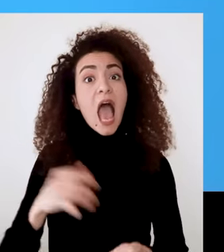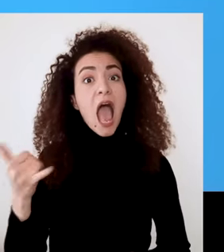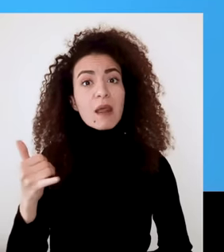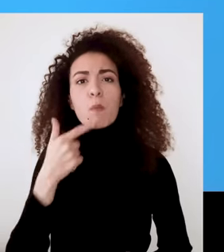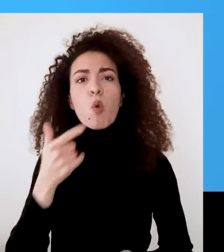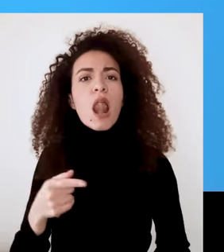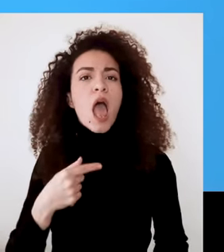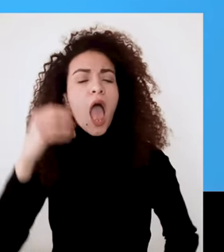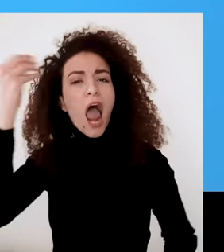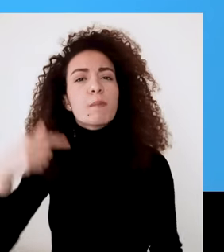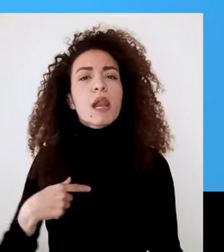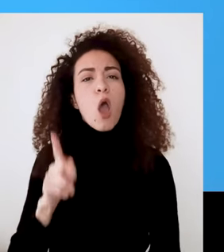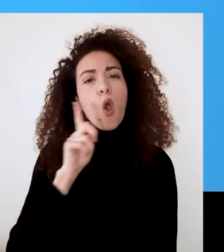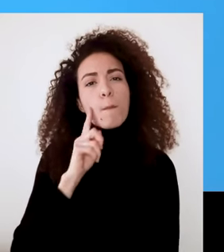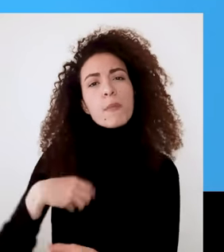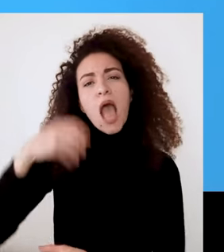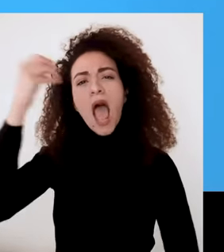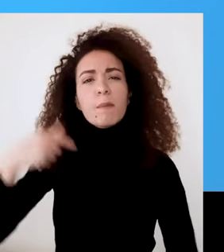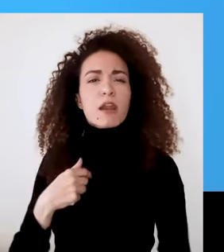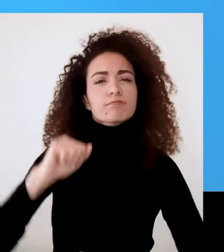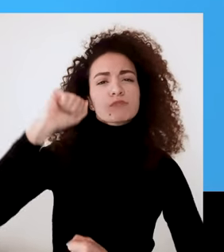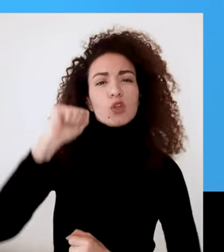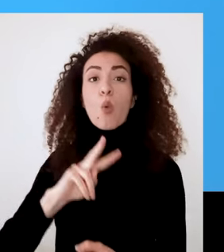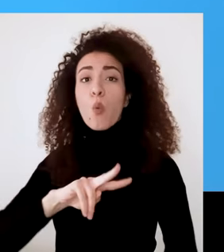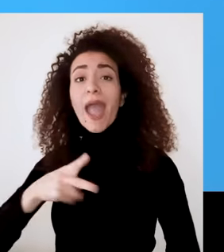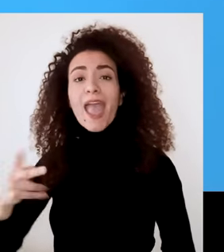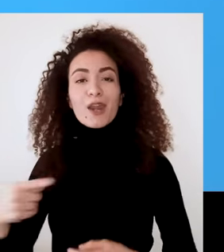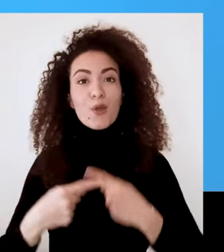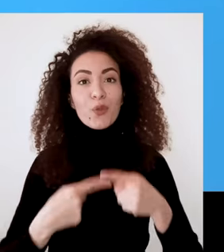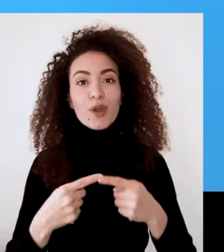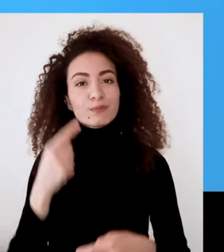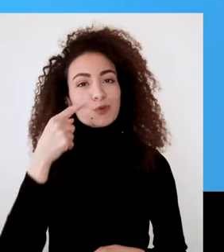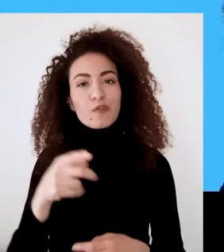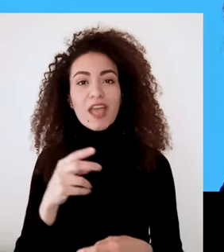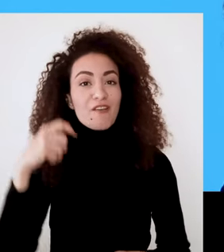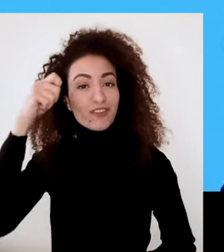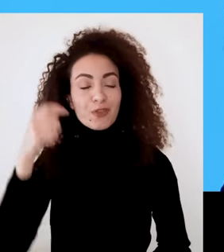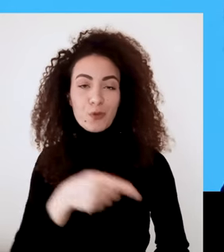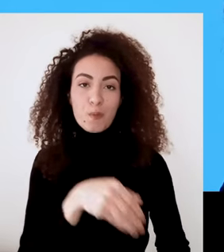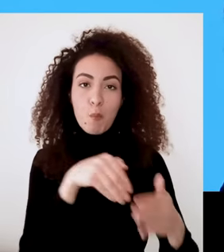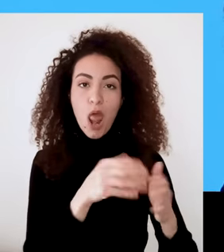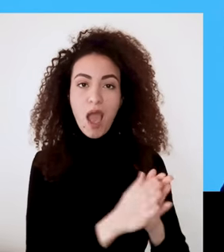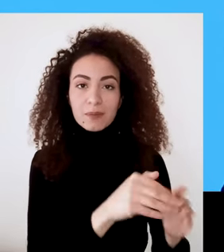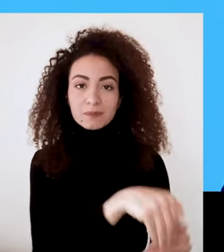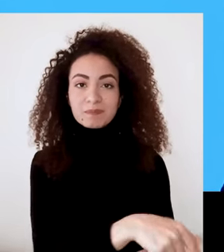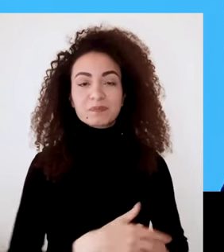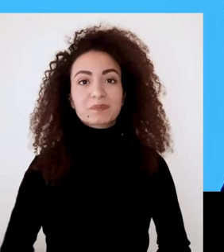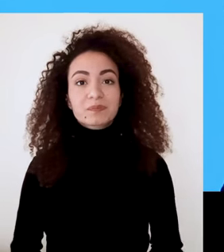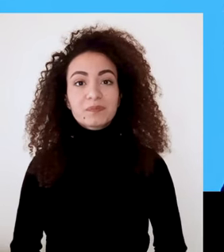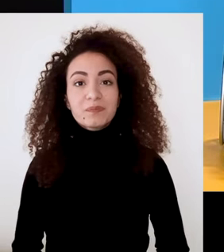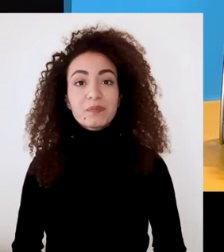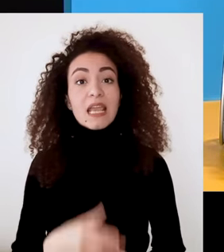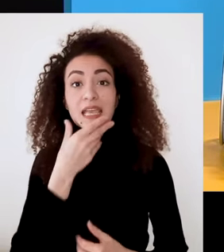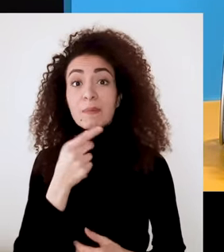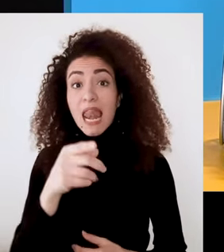العالم العربي عن حلمه بإنه تكون أم أو ناشطة أو تختار أي دور تاني ممكن تشوف الفيديو بالملحق